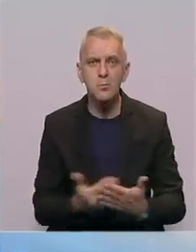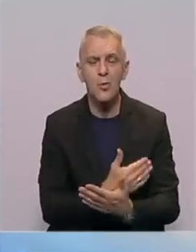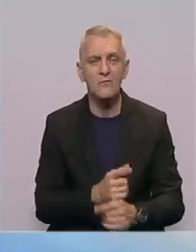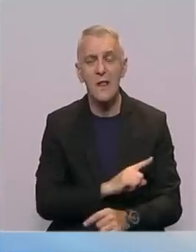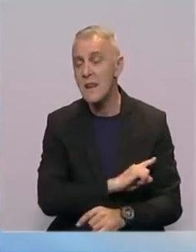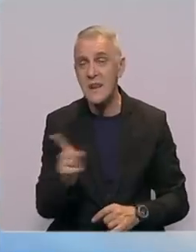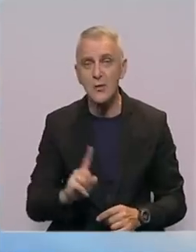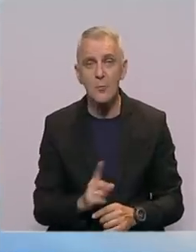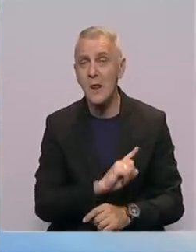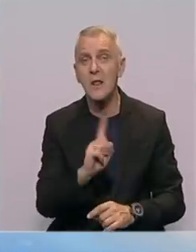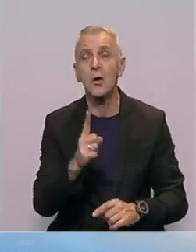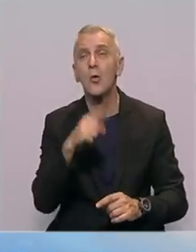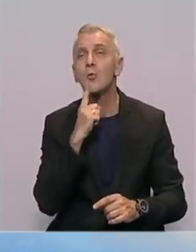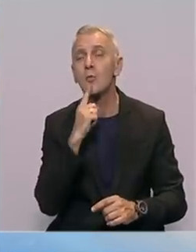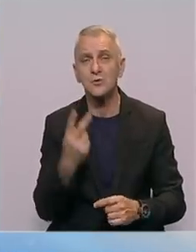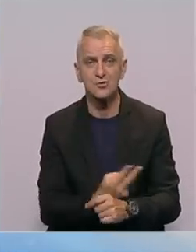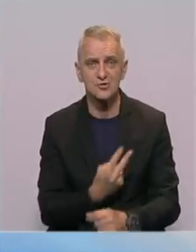više, ni u kakvoj zemlji.